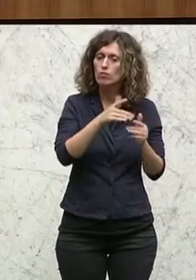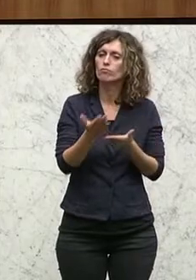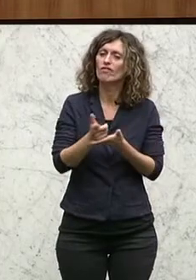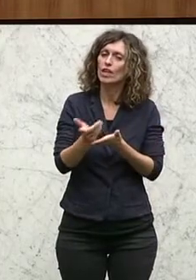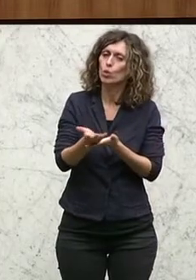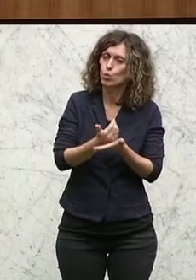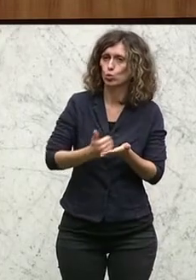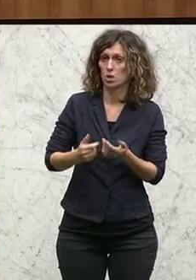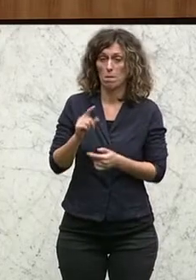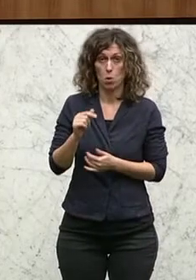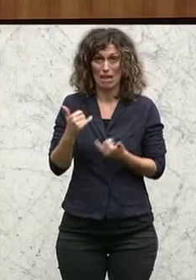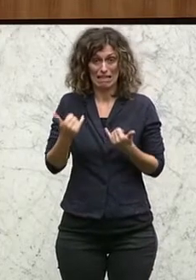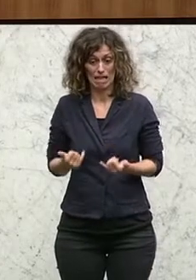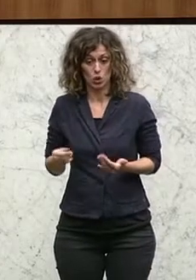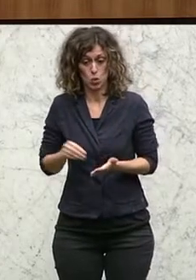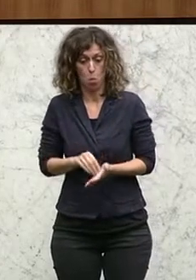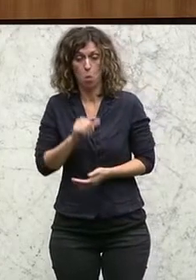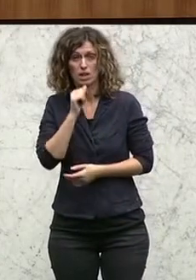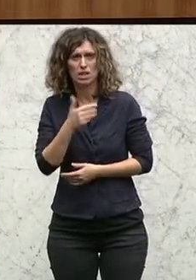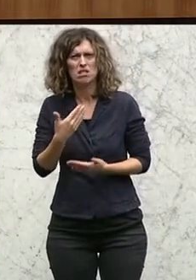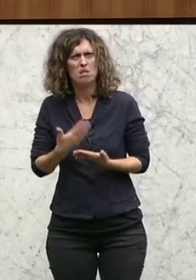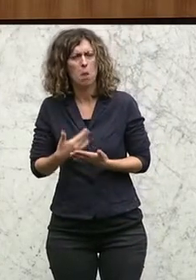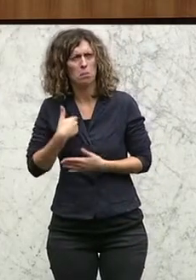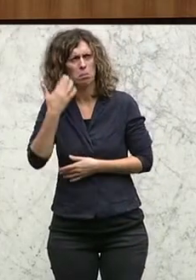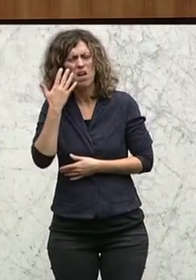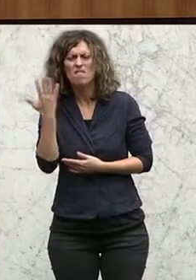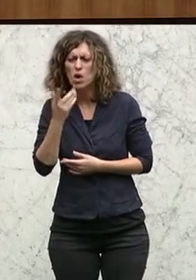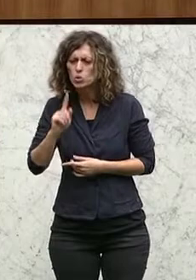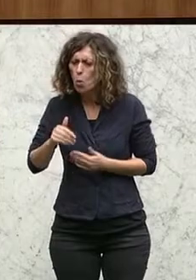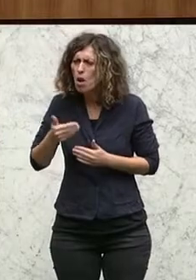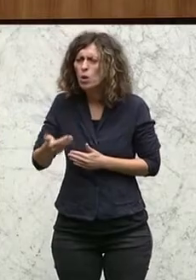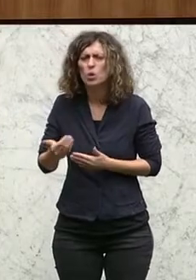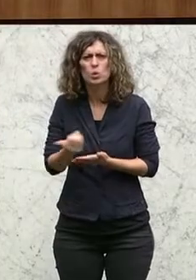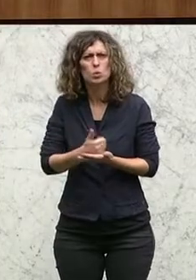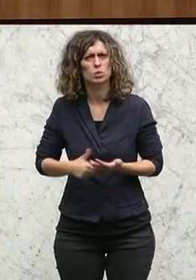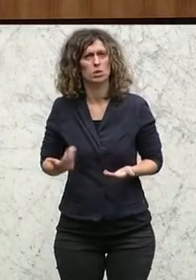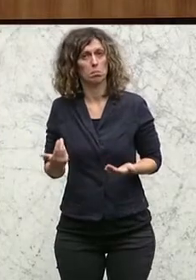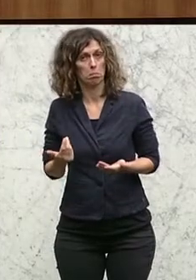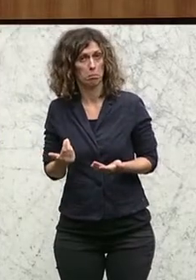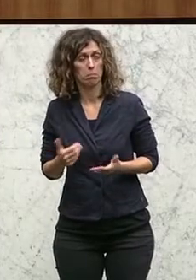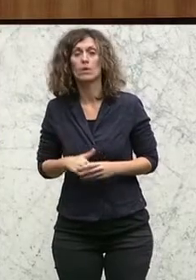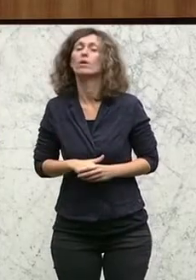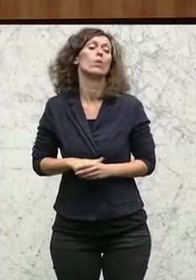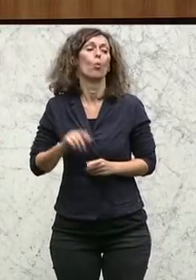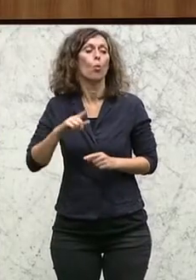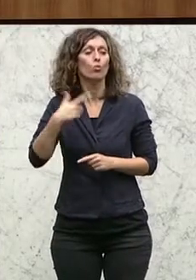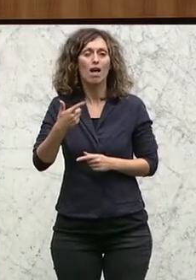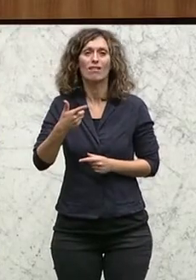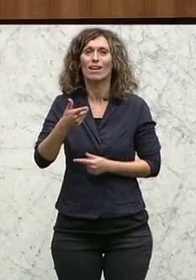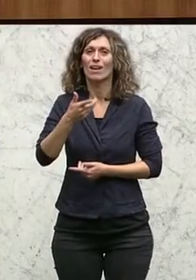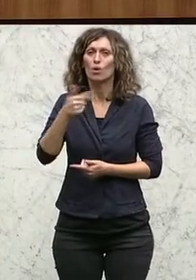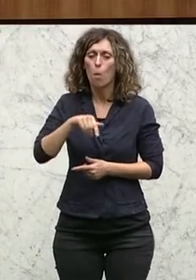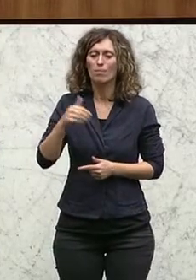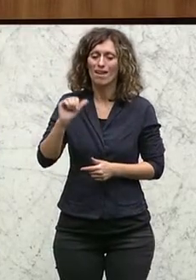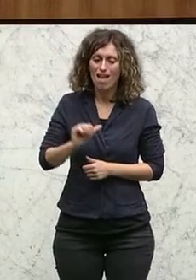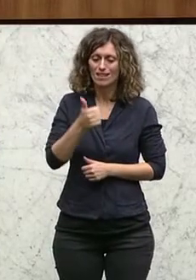Also zurzeit haben wir es noch nicht und ich sehe es auch nicht, was der Nutzen sein soll. Und dann wurde zum ersten Mal das gemischte Abkommen